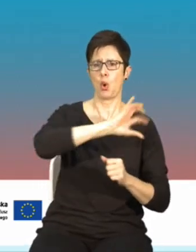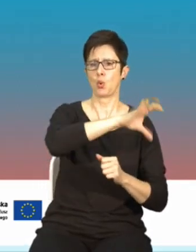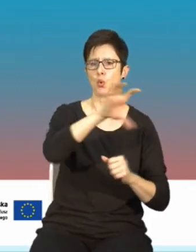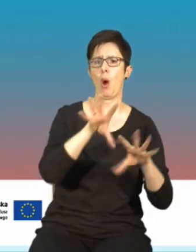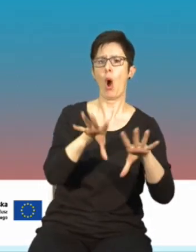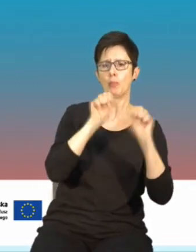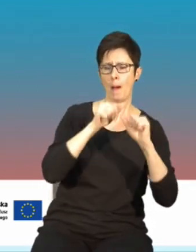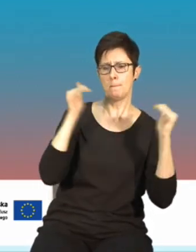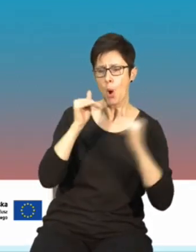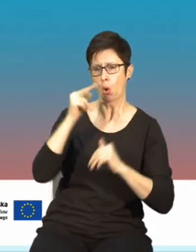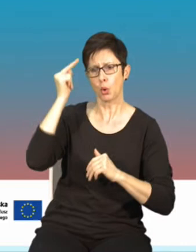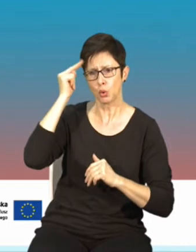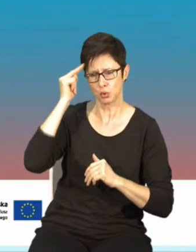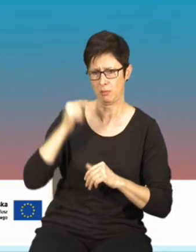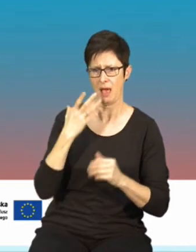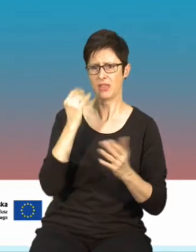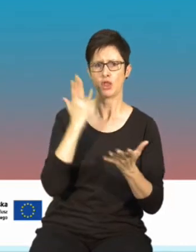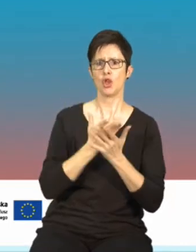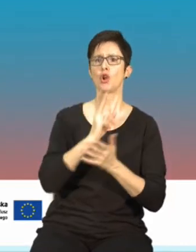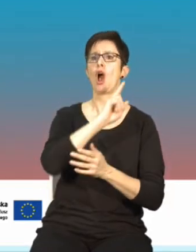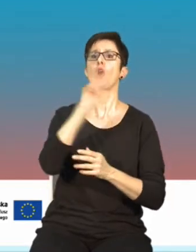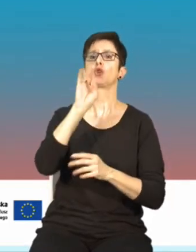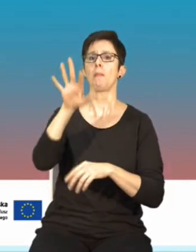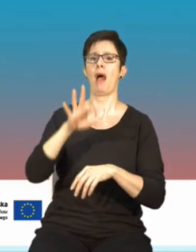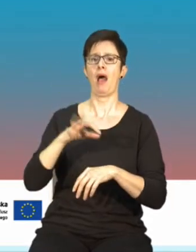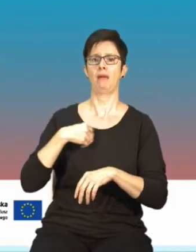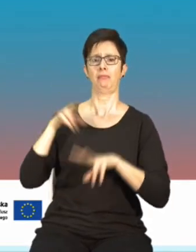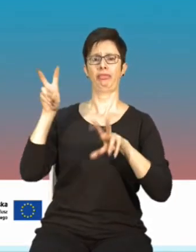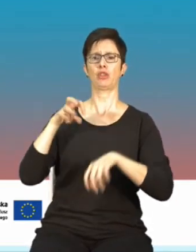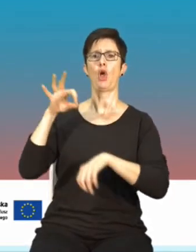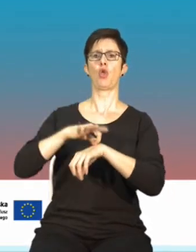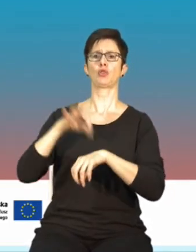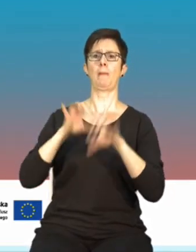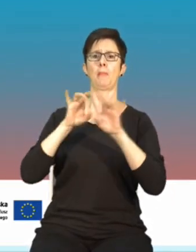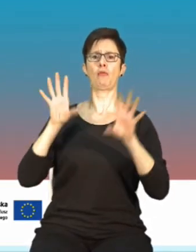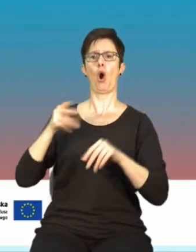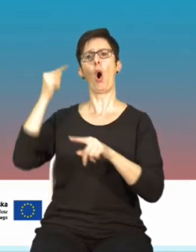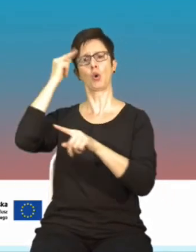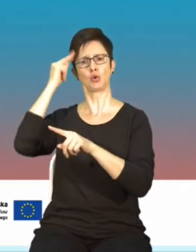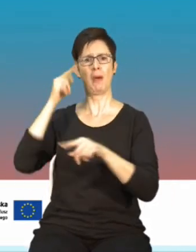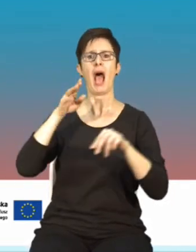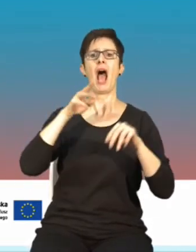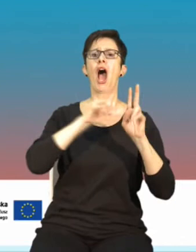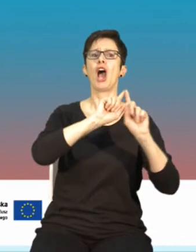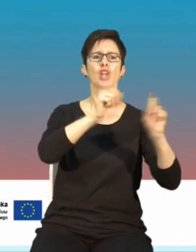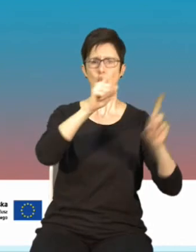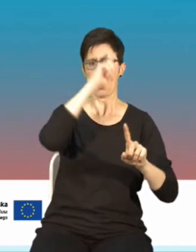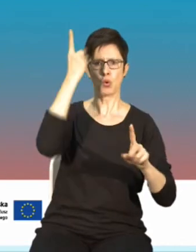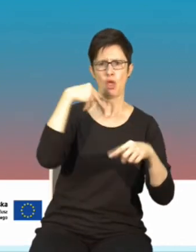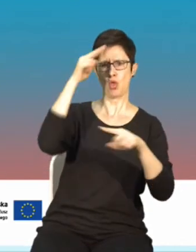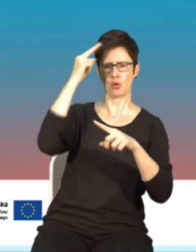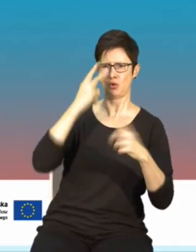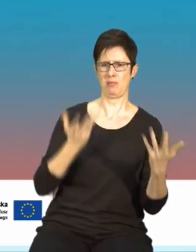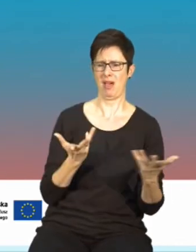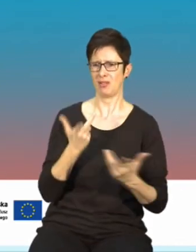mają tytuł doktora czy doktora habilitowanego. Różnicowanie przekazu. Grupa odbiorców